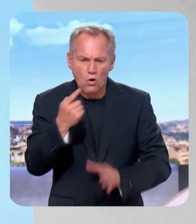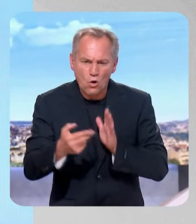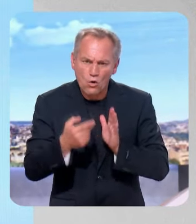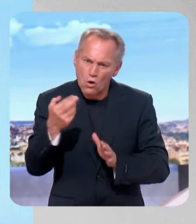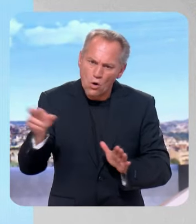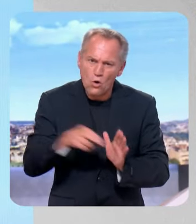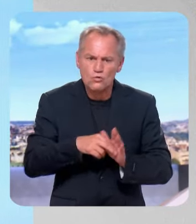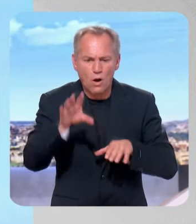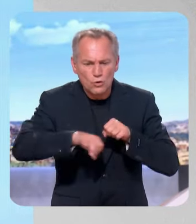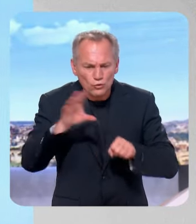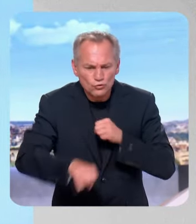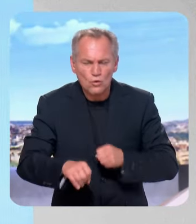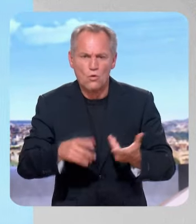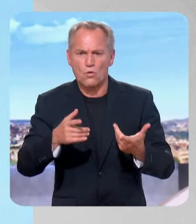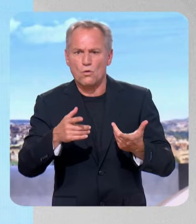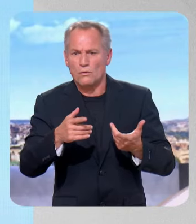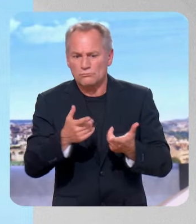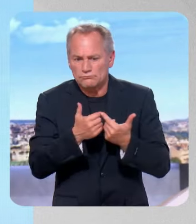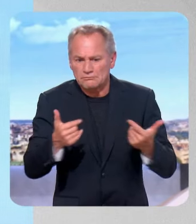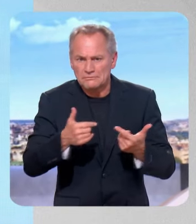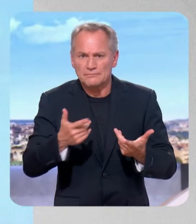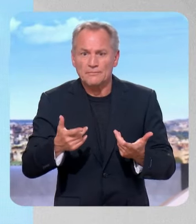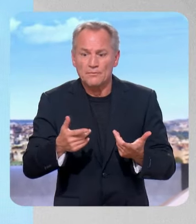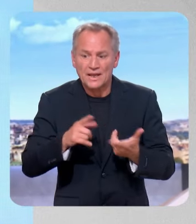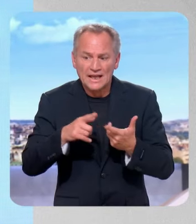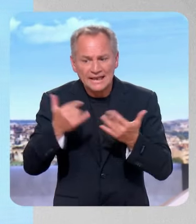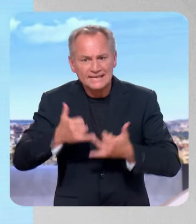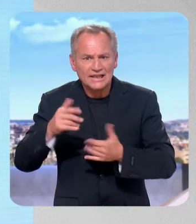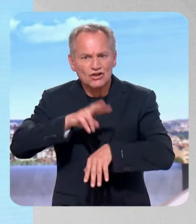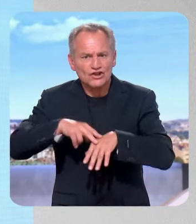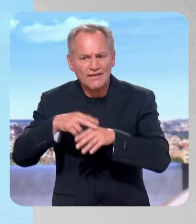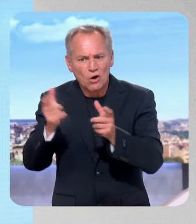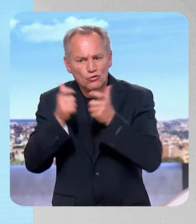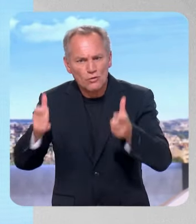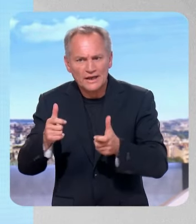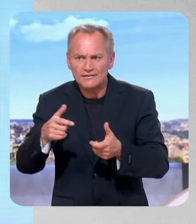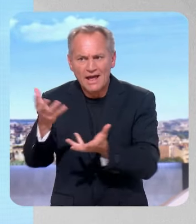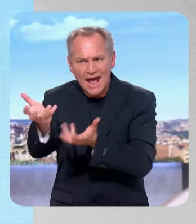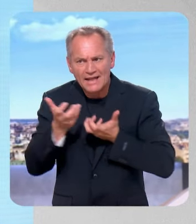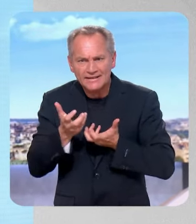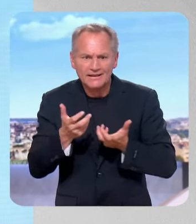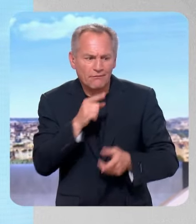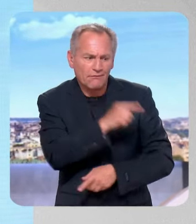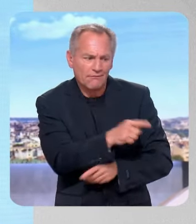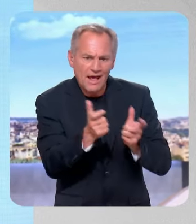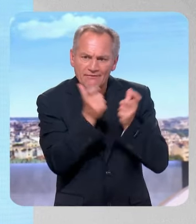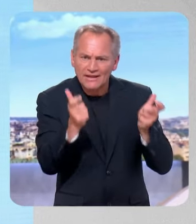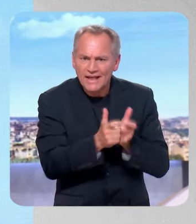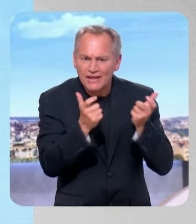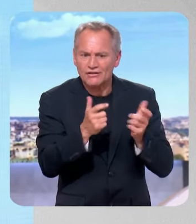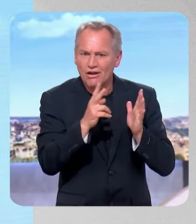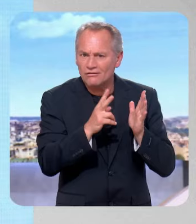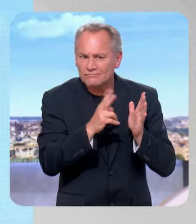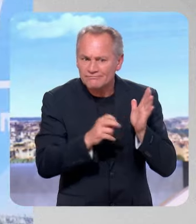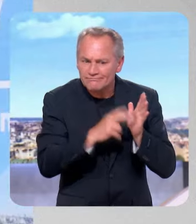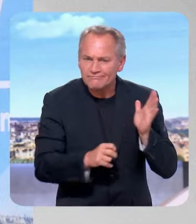'hui en tout cas à Versailles, c'est le fait de recevoir tous ces chefs d'entreprise dans un cadre prestigieux, de les traiter peut-être différemment, qu'il les fait venir en France. Ou est-ce que c'est une manière d'afficher